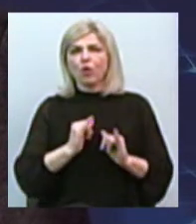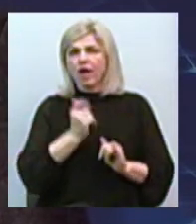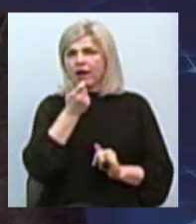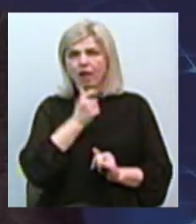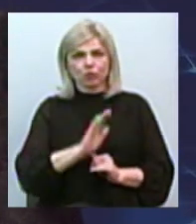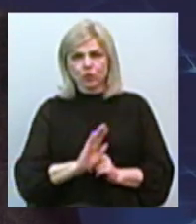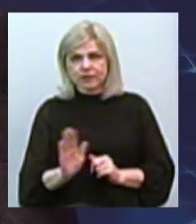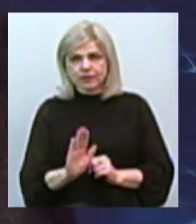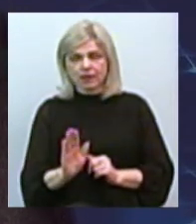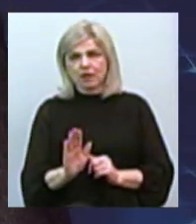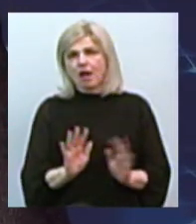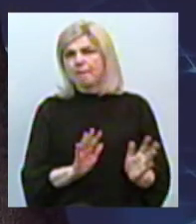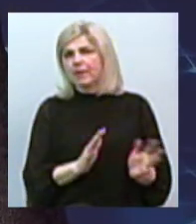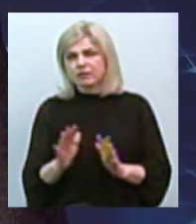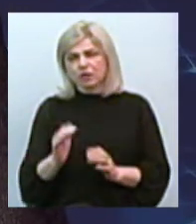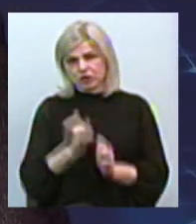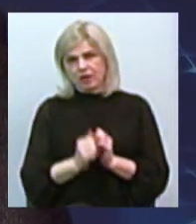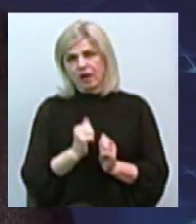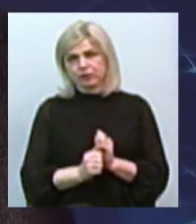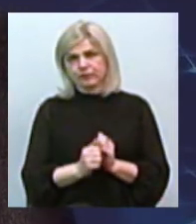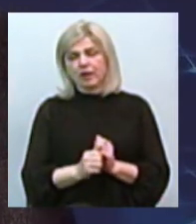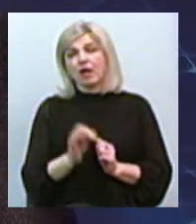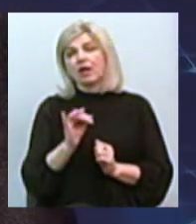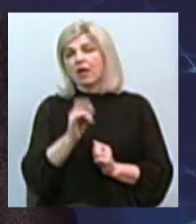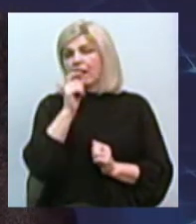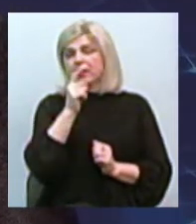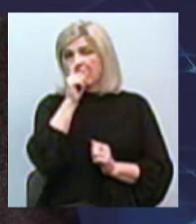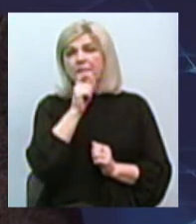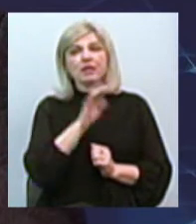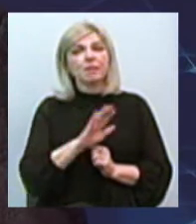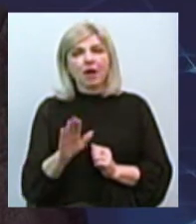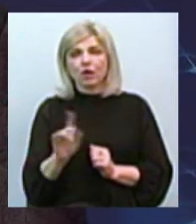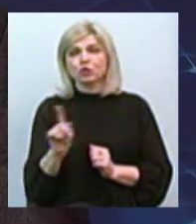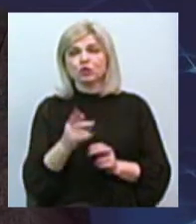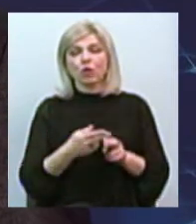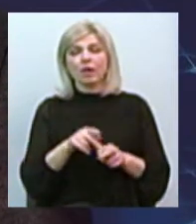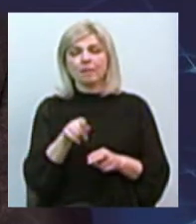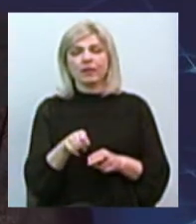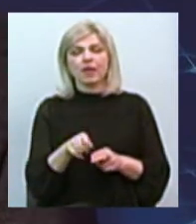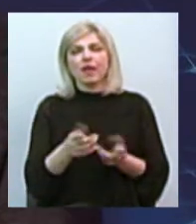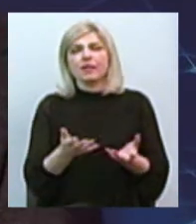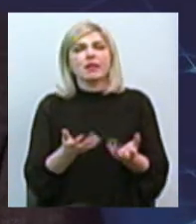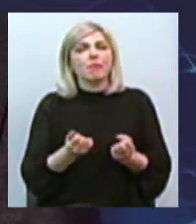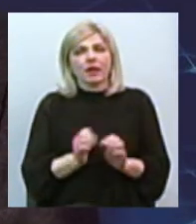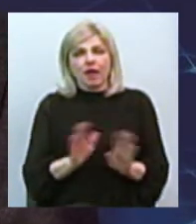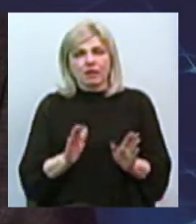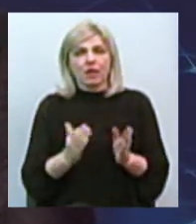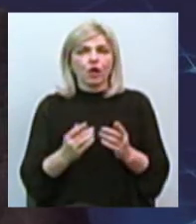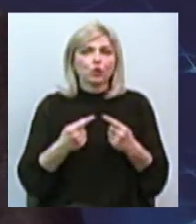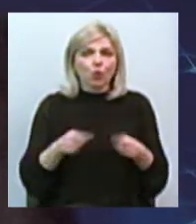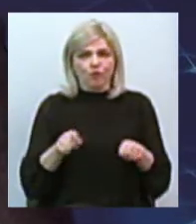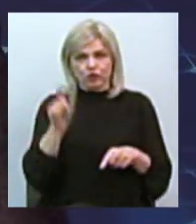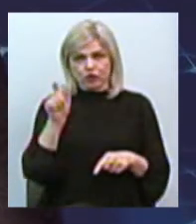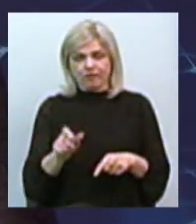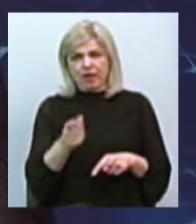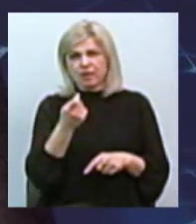відбувається нередко. І не понимає того, що именно це, неприятие іного чоловіка, немножко